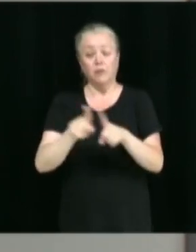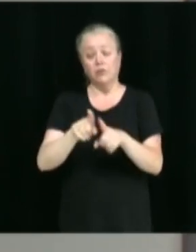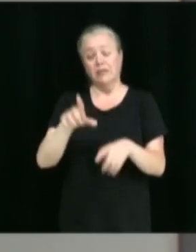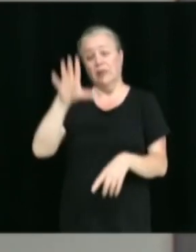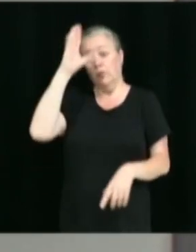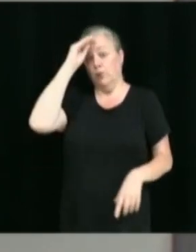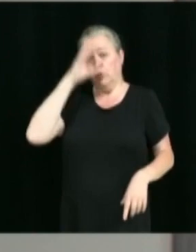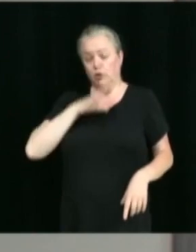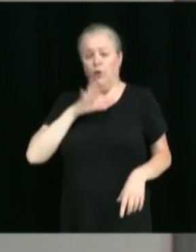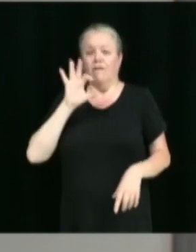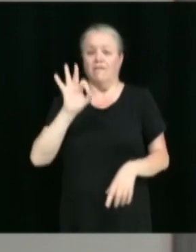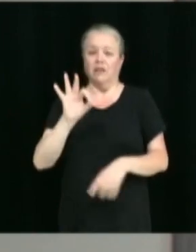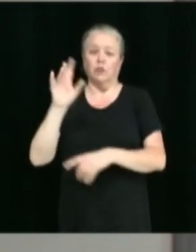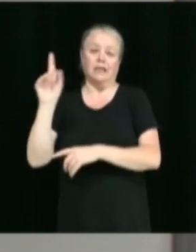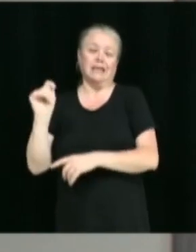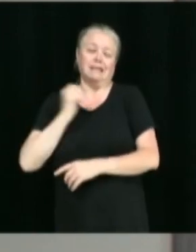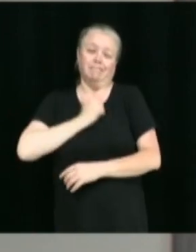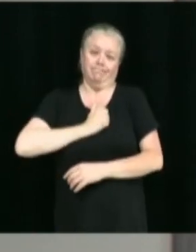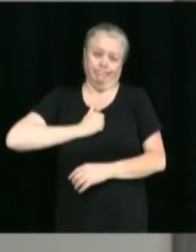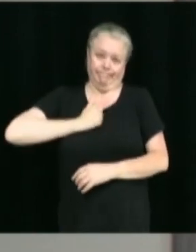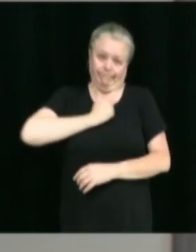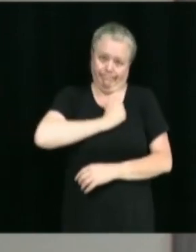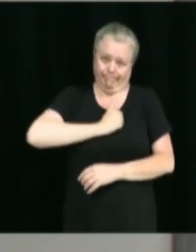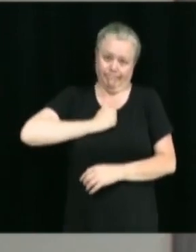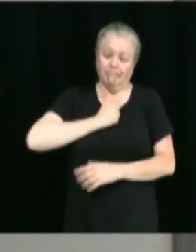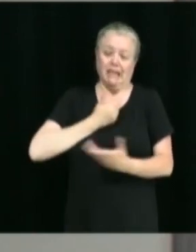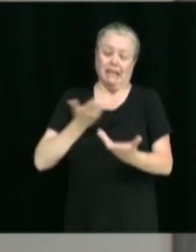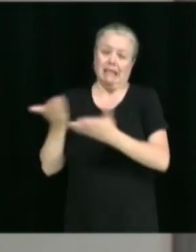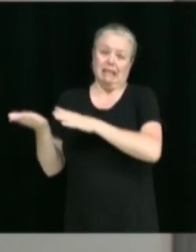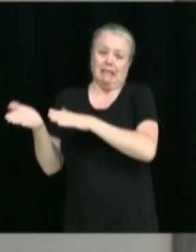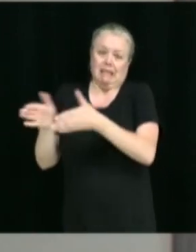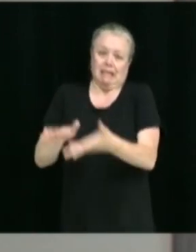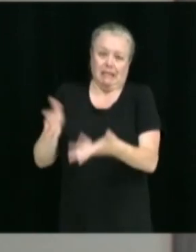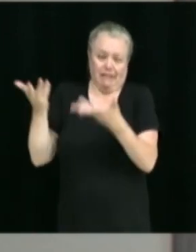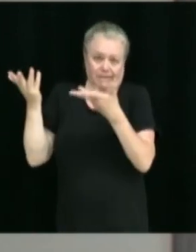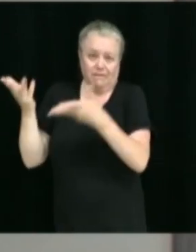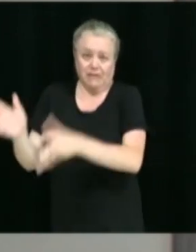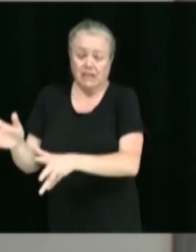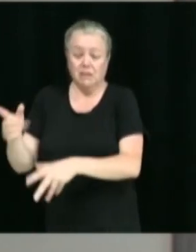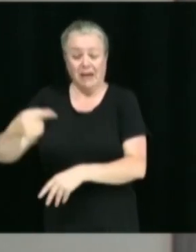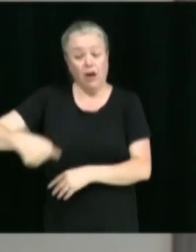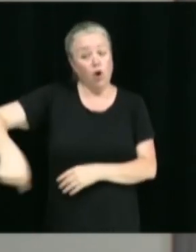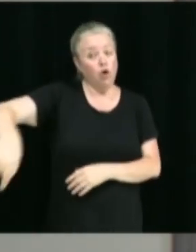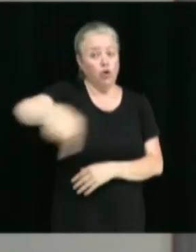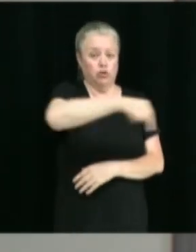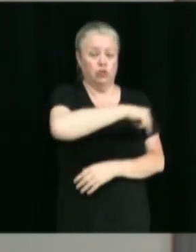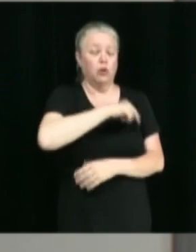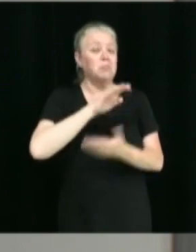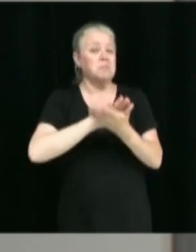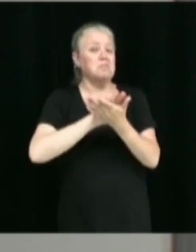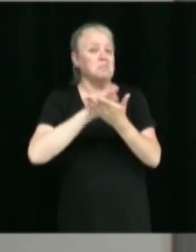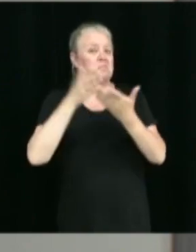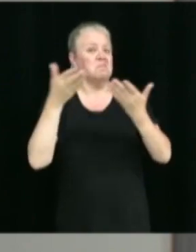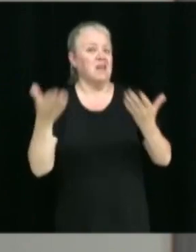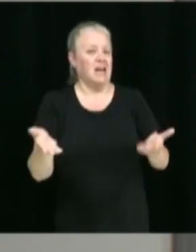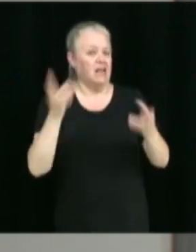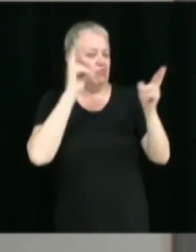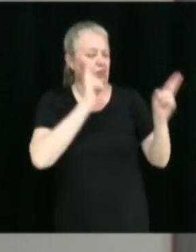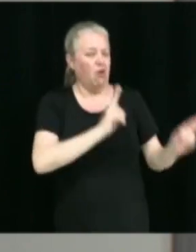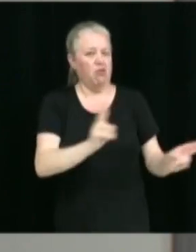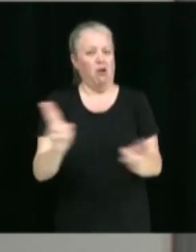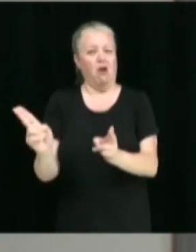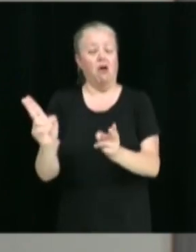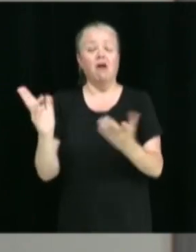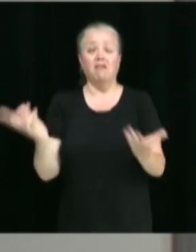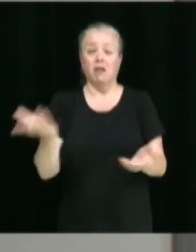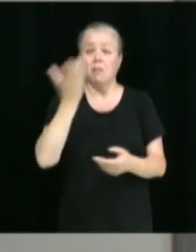à titre posthume. Donc, des gens qui méritaient grandement d'être honorés. Donc, c'était un super de beau gala, mais là,